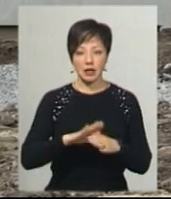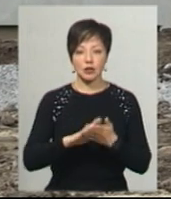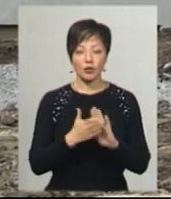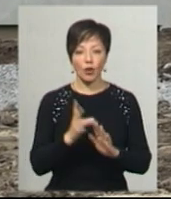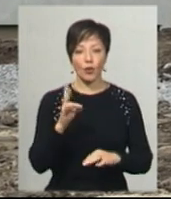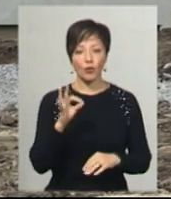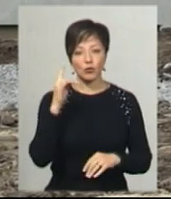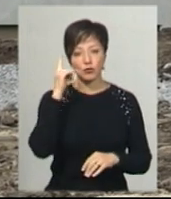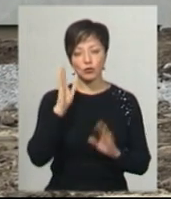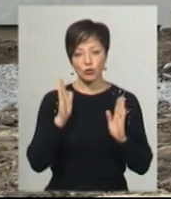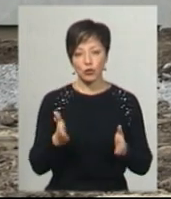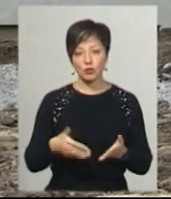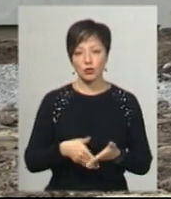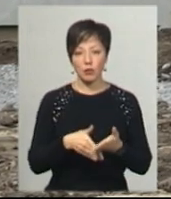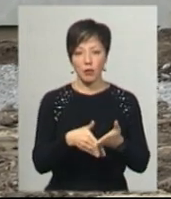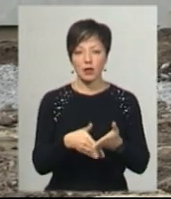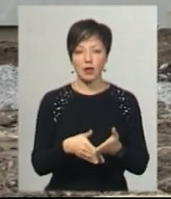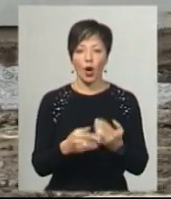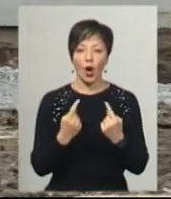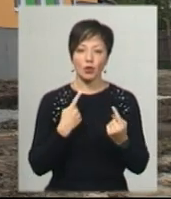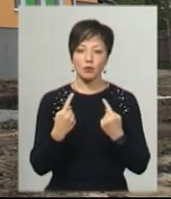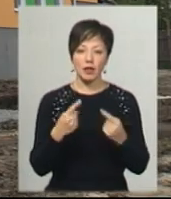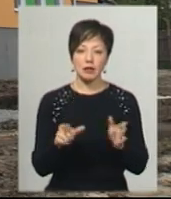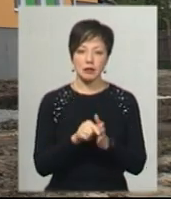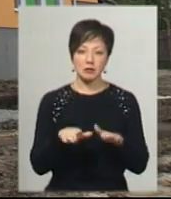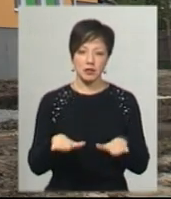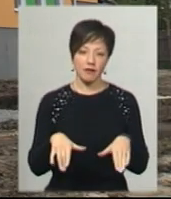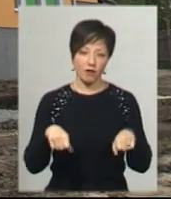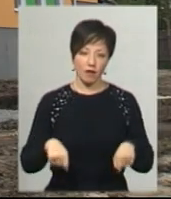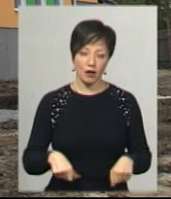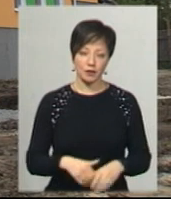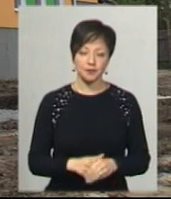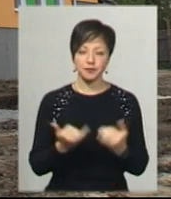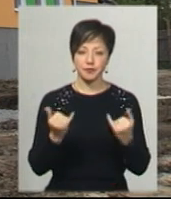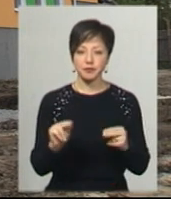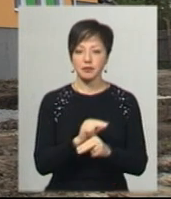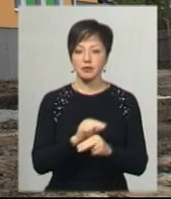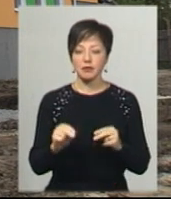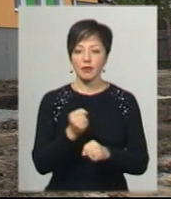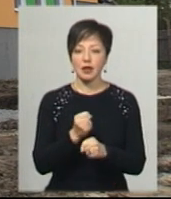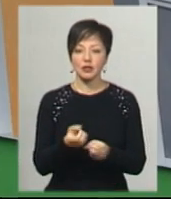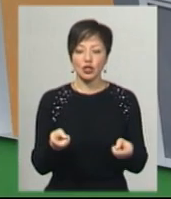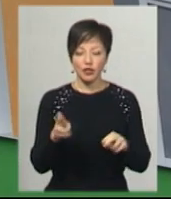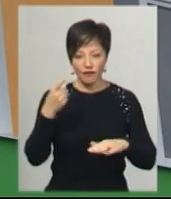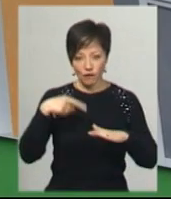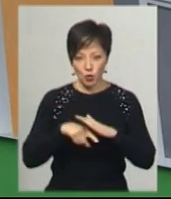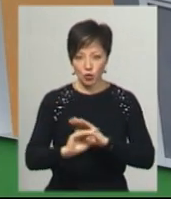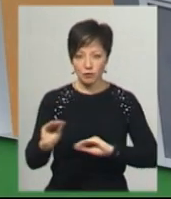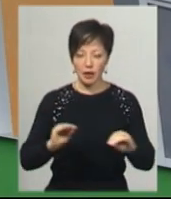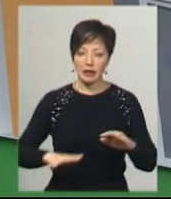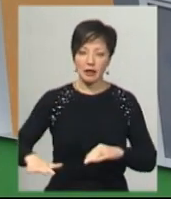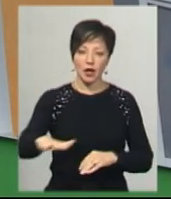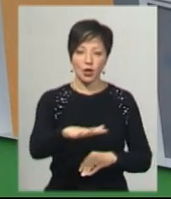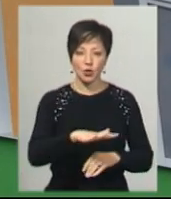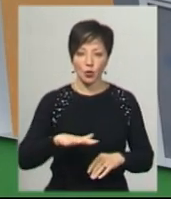будемо допомагати, розмовляти з місцевою владою. Наразі із ремонтних робіт залишилось внутрішнє оздоблення, благоустрій території